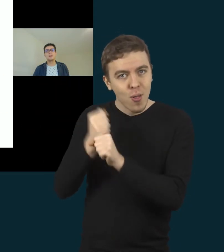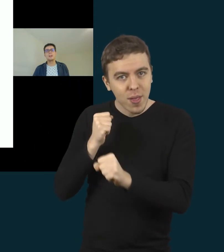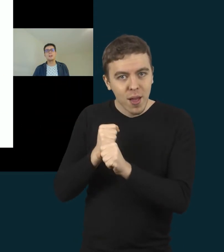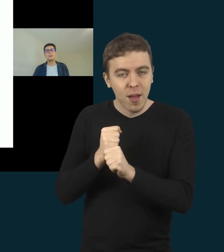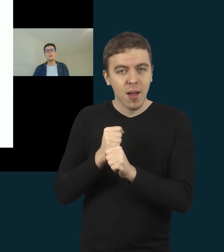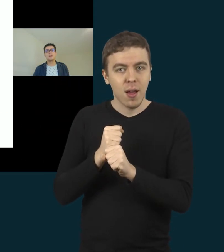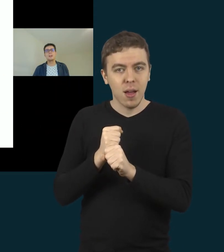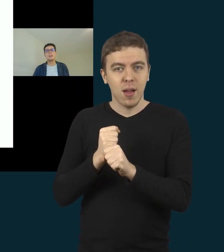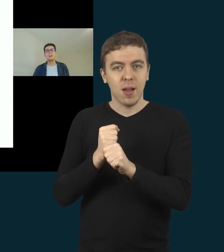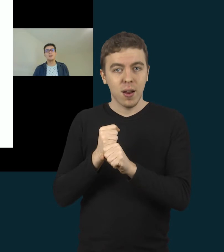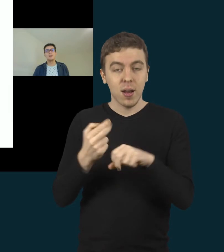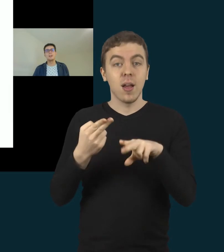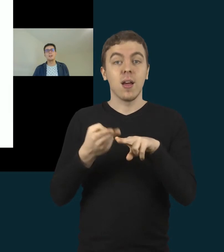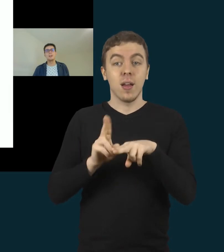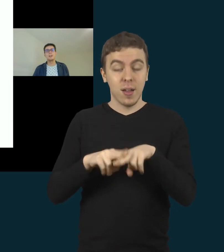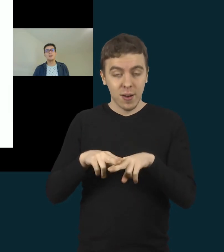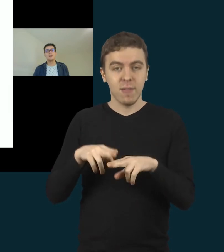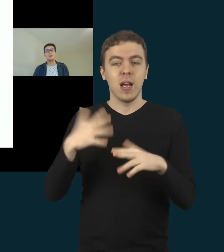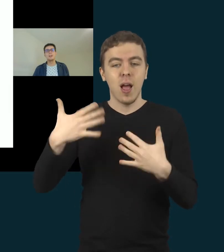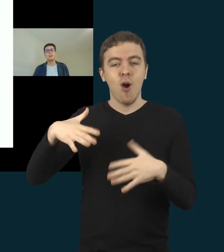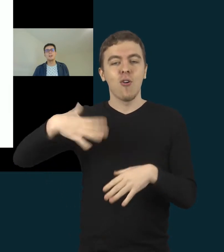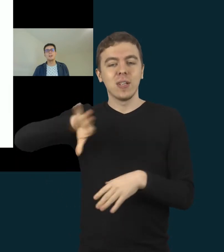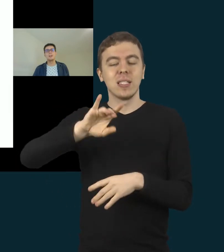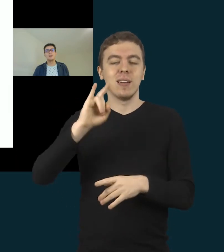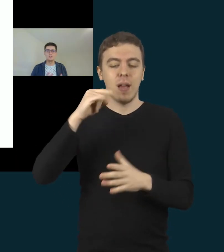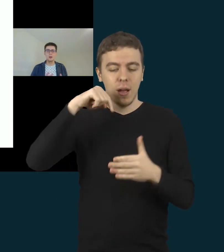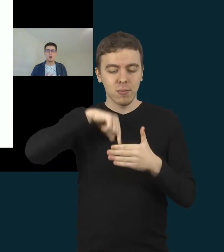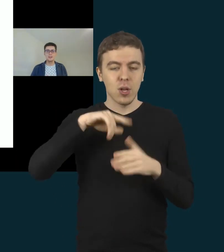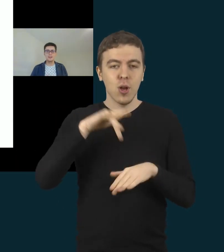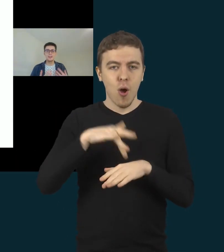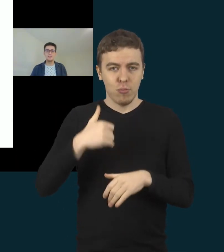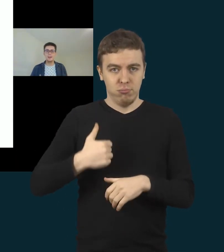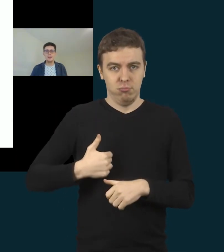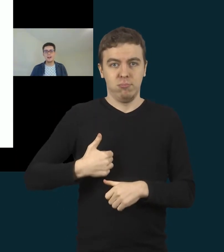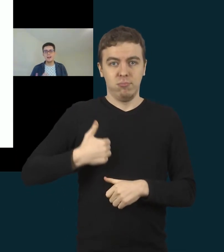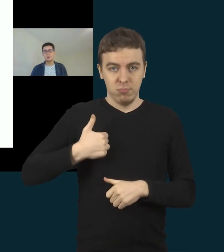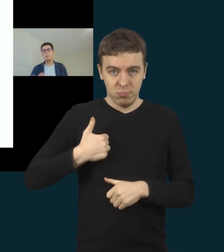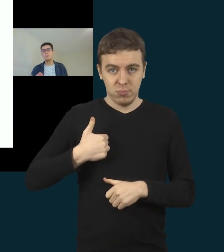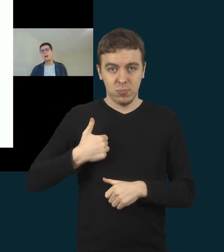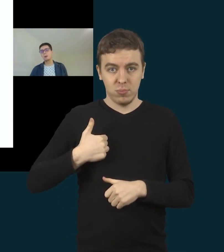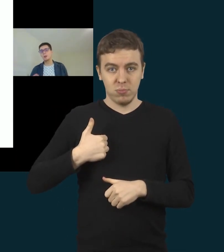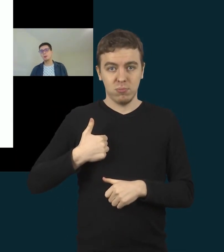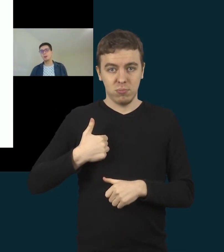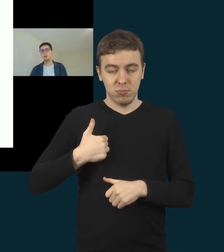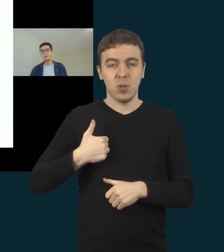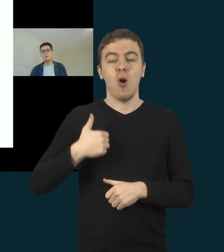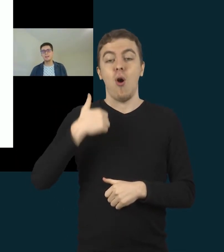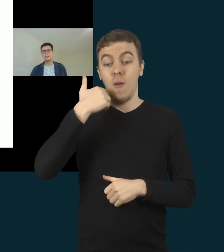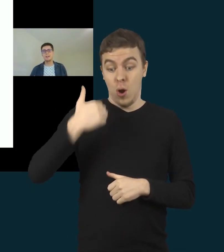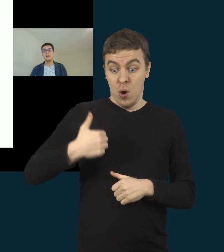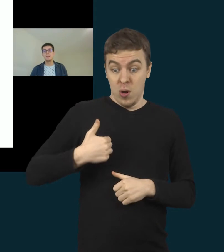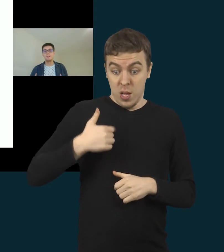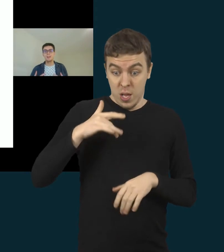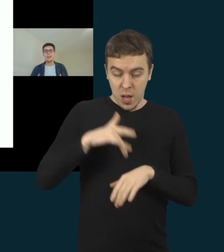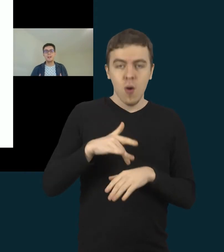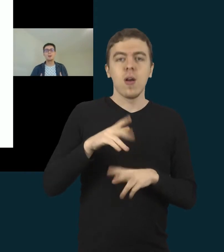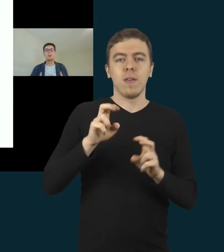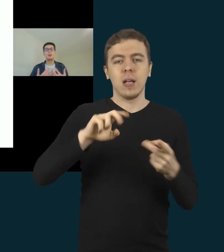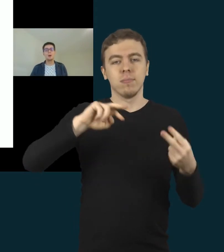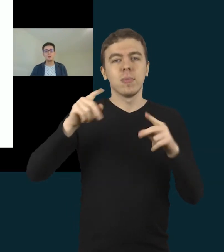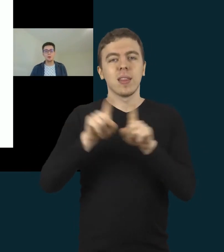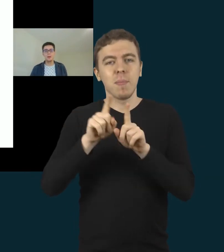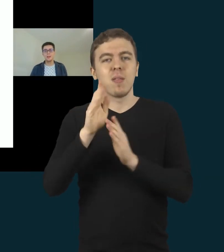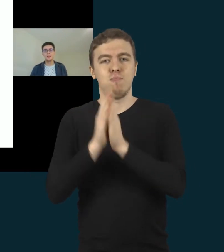ugdė savivertę, o tą savivertę galiausiai peraudavo į motivaciją. Vaikai ir